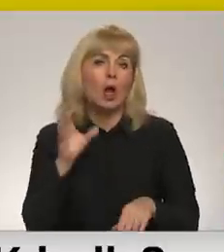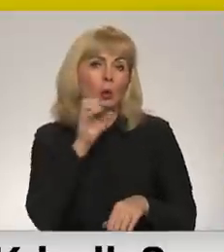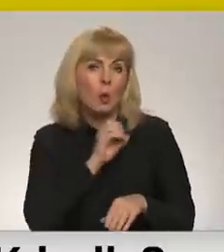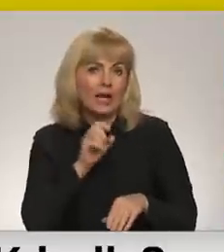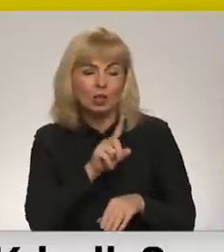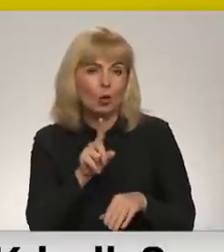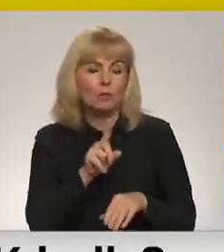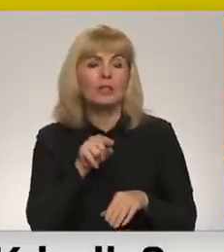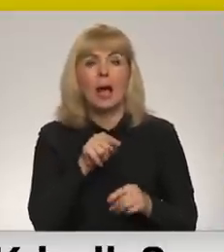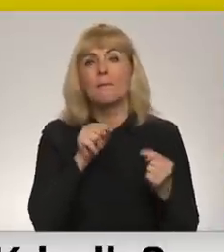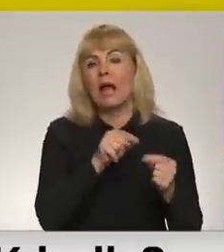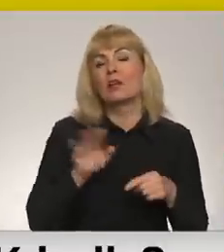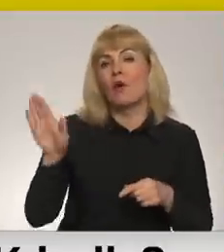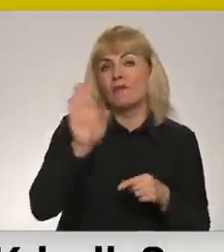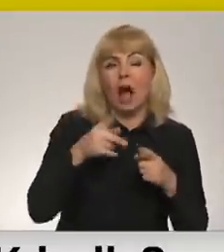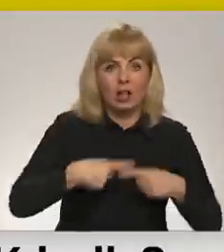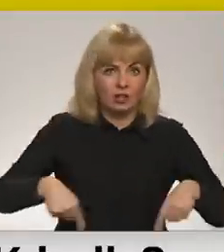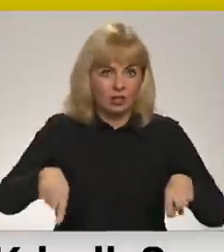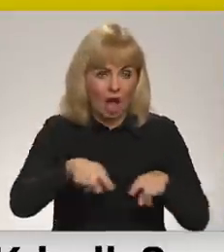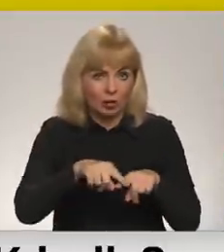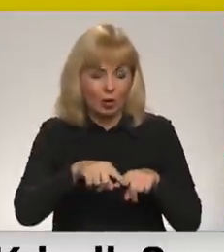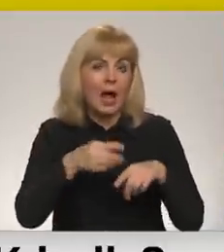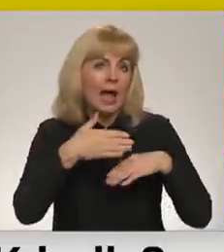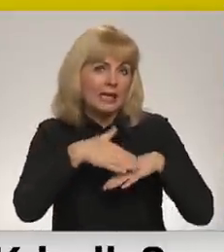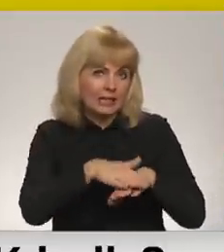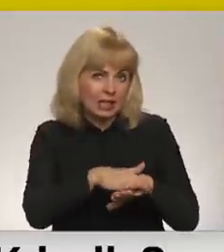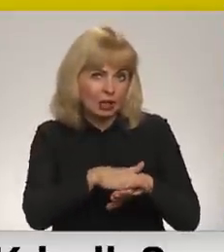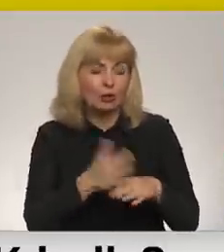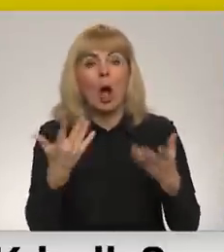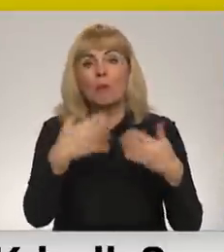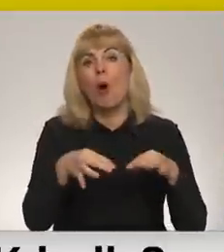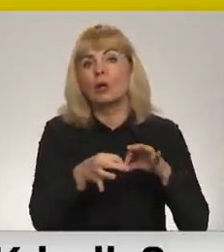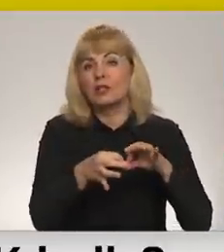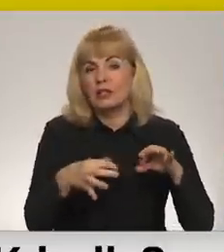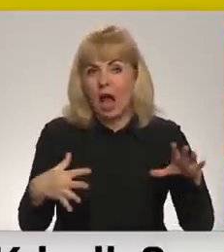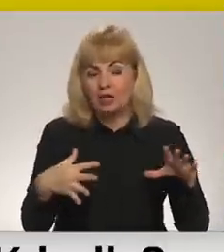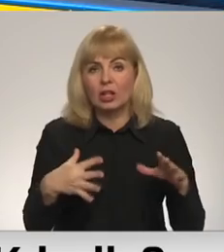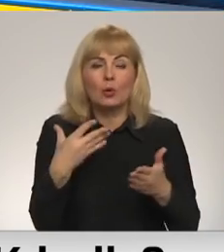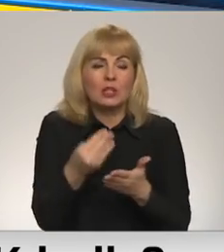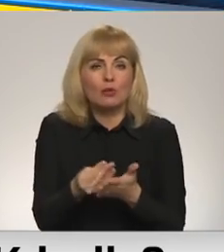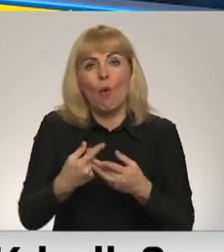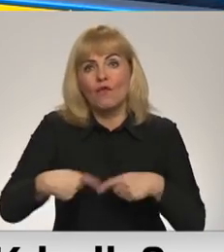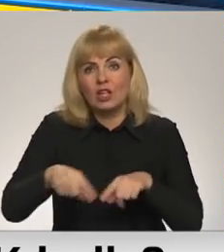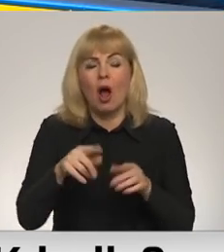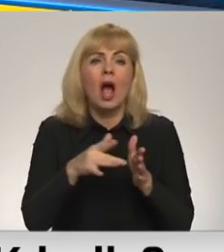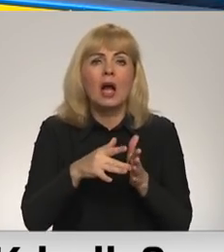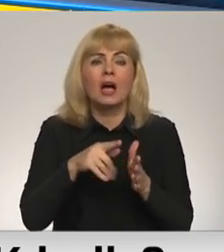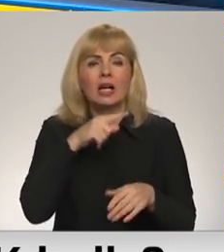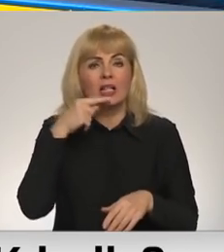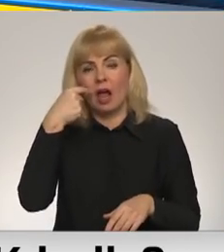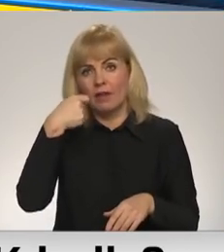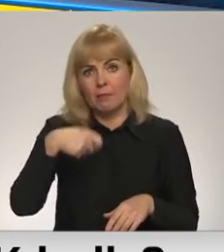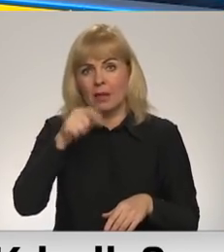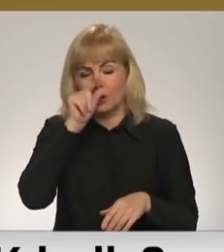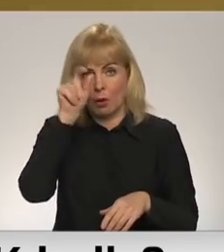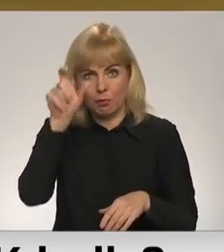kas ir noziegums pret valsts teritoriālo integritāti, politisko neatkarību un suverenitāti. Bet kāda ir Krievijas prezidenta Vladimira